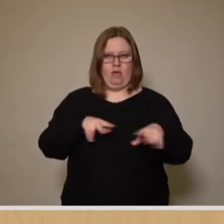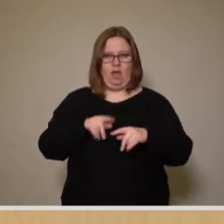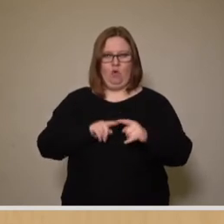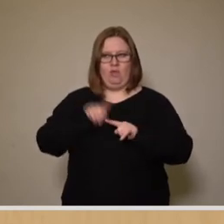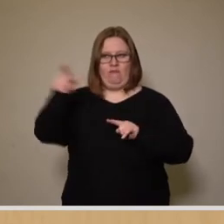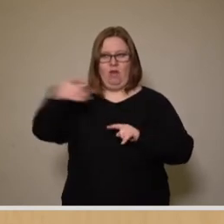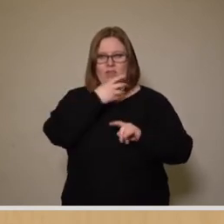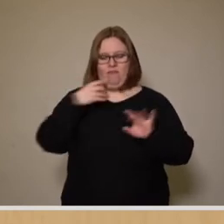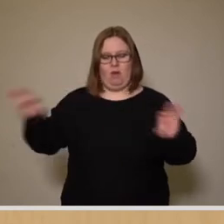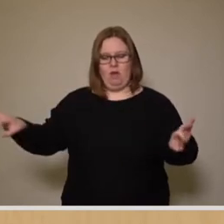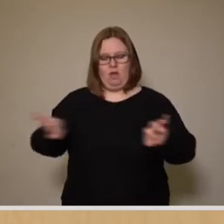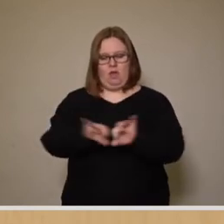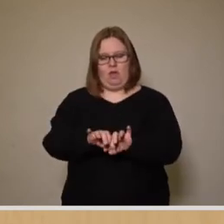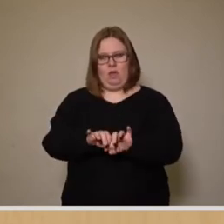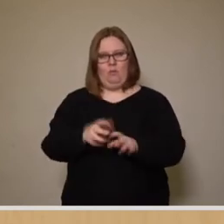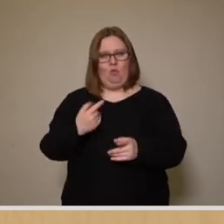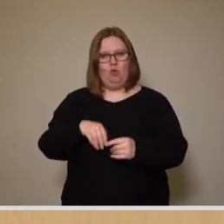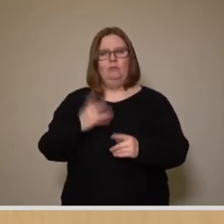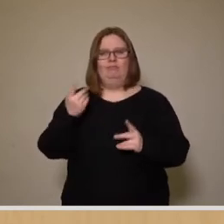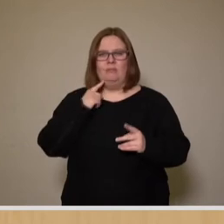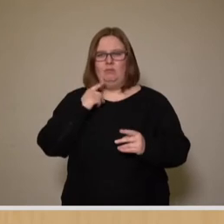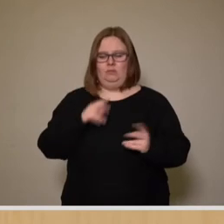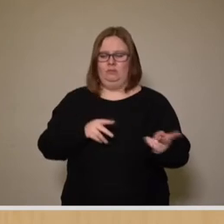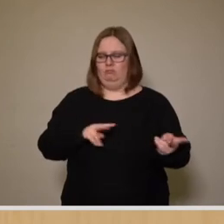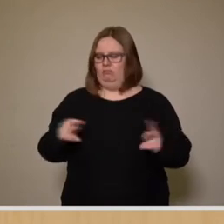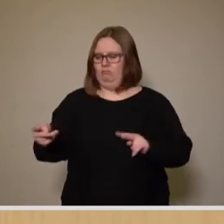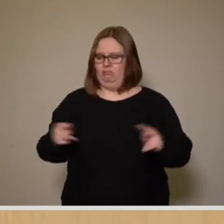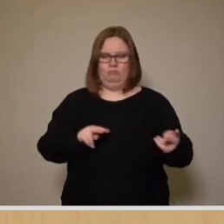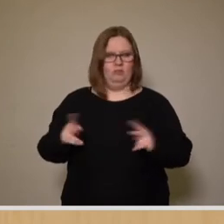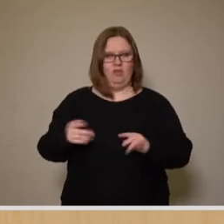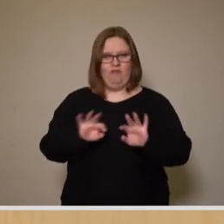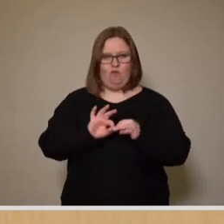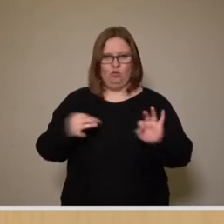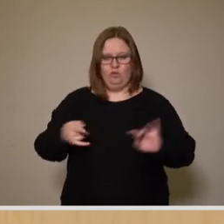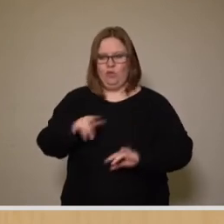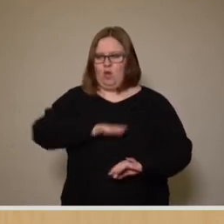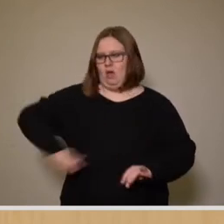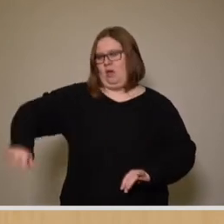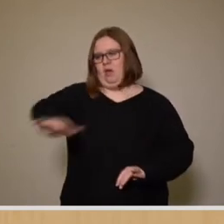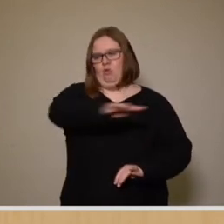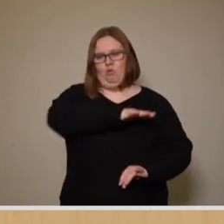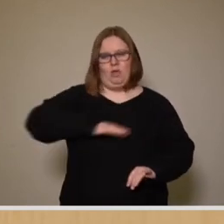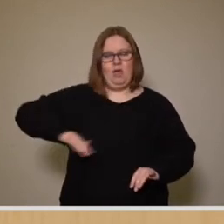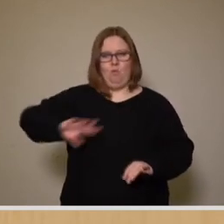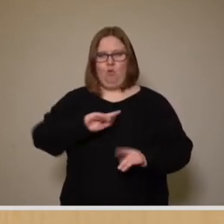hat es eine Art Scharnierfunktion für die Entwicklung der Umgebung im direkten Anschluss.